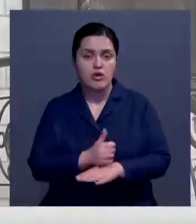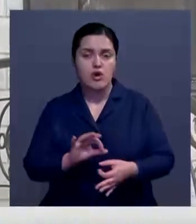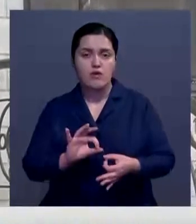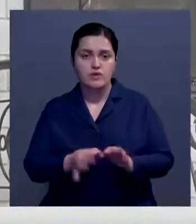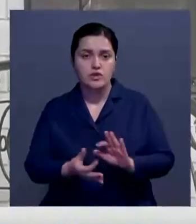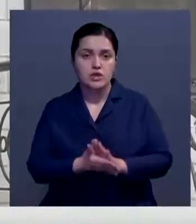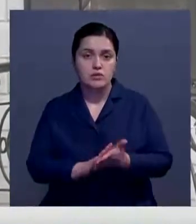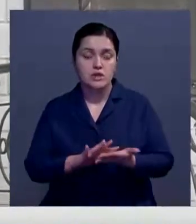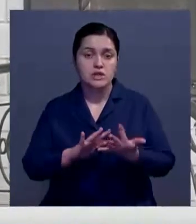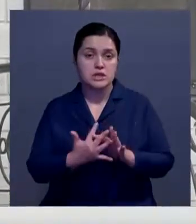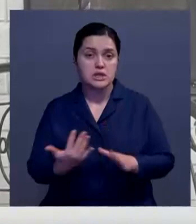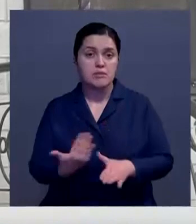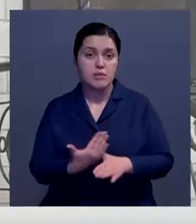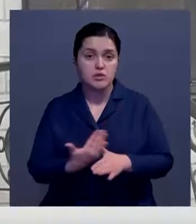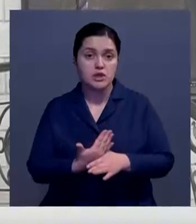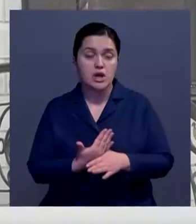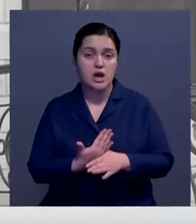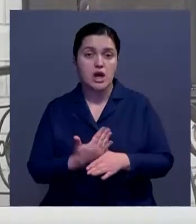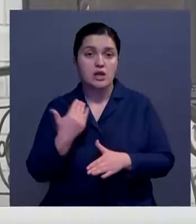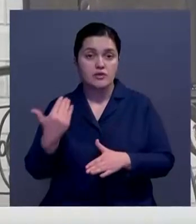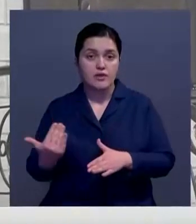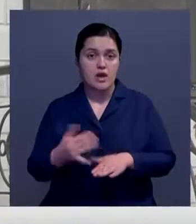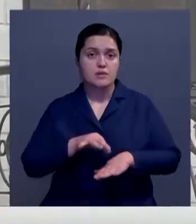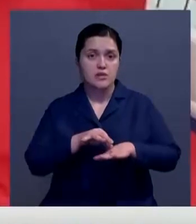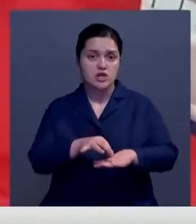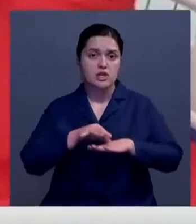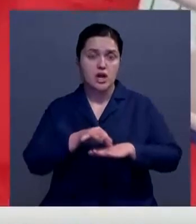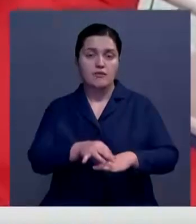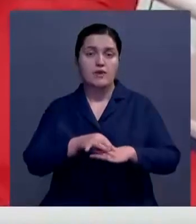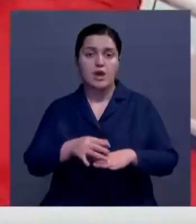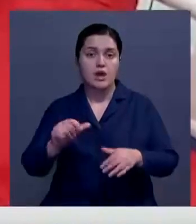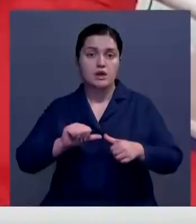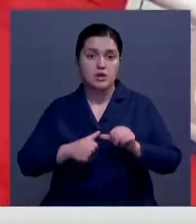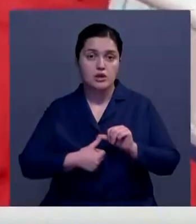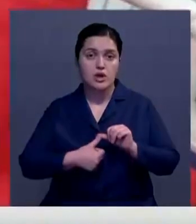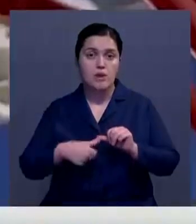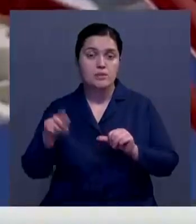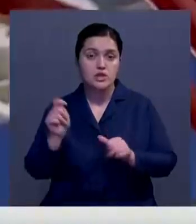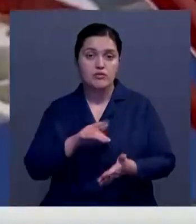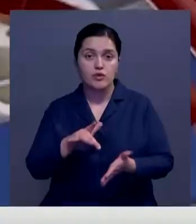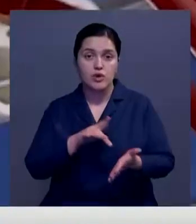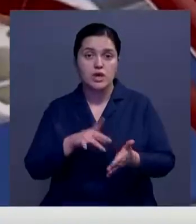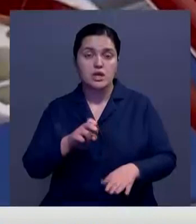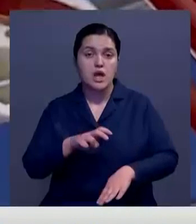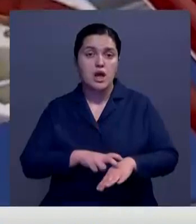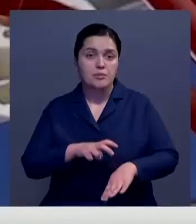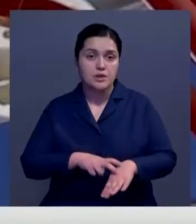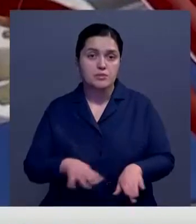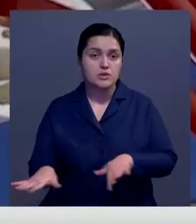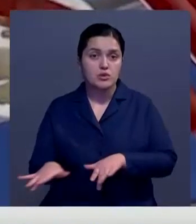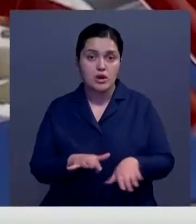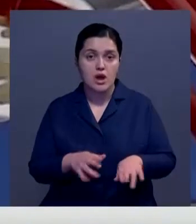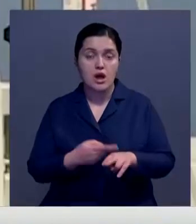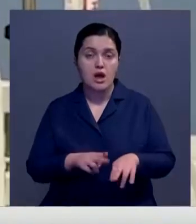часов. В сложной ситуации сельские помощники, ведь они вынуждены сопровождать своих подопечных, которые регулярно приезжают в город на